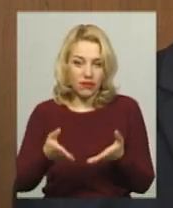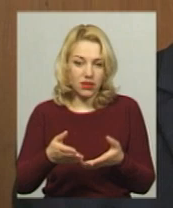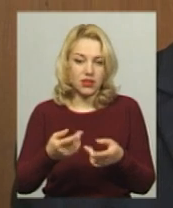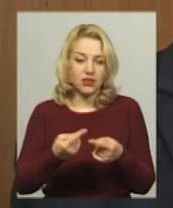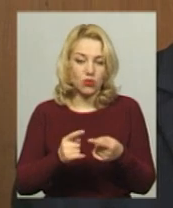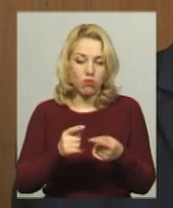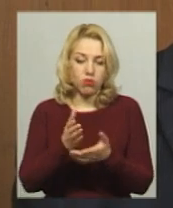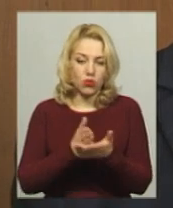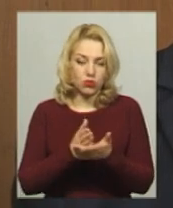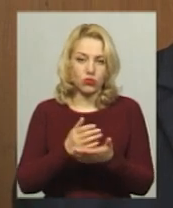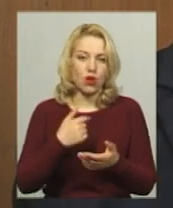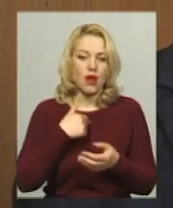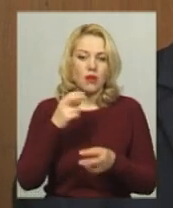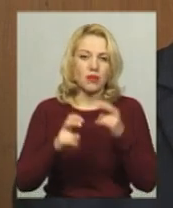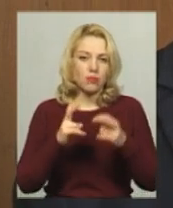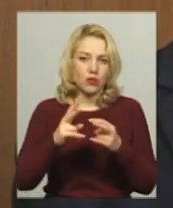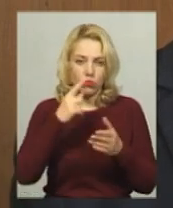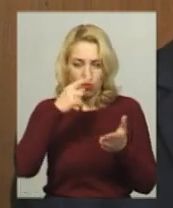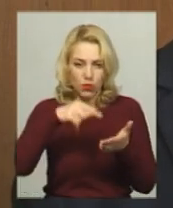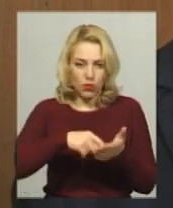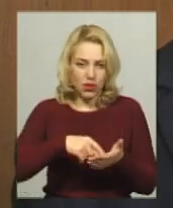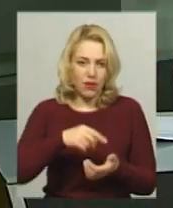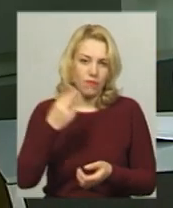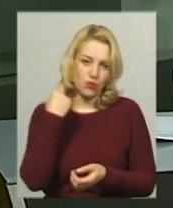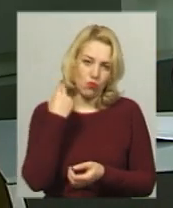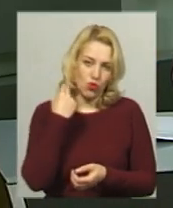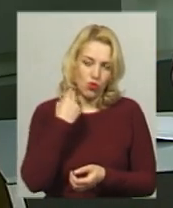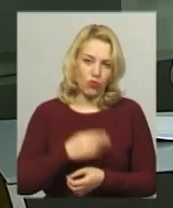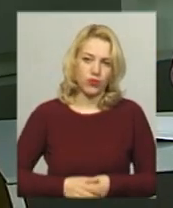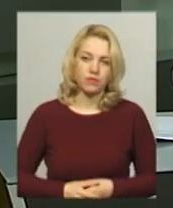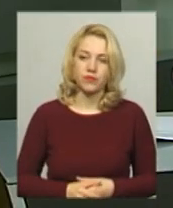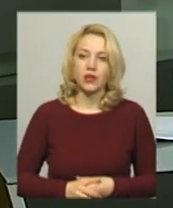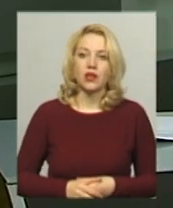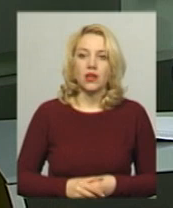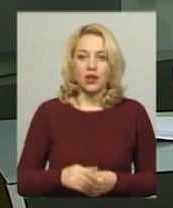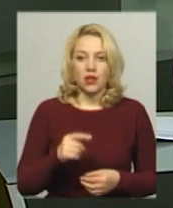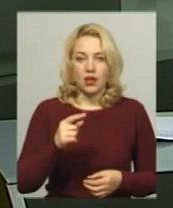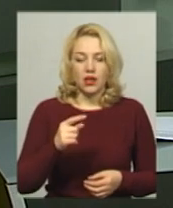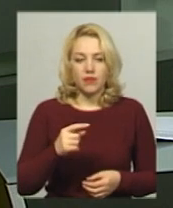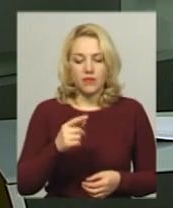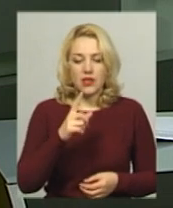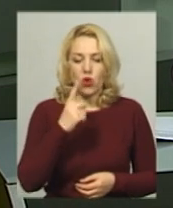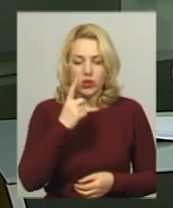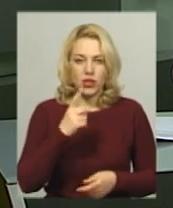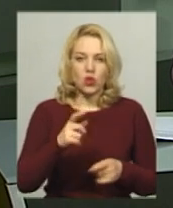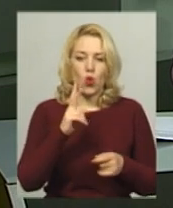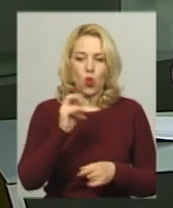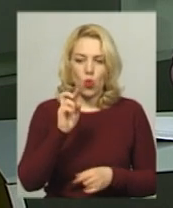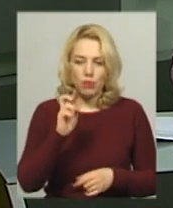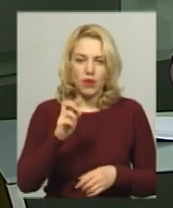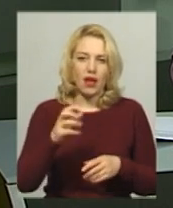воно себе просто заганяє в боргову яму. Нагадаю, тариф за 1 кубічний метр гарячої води в